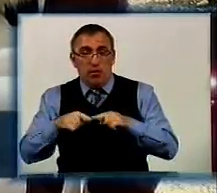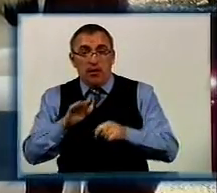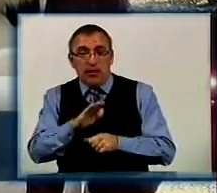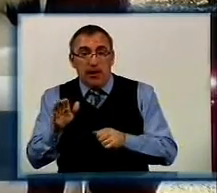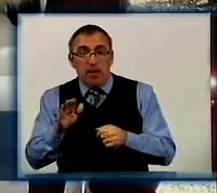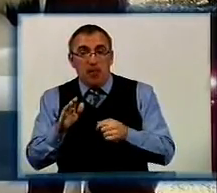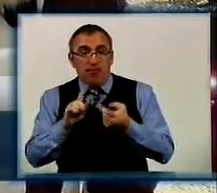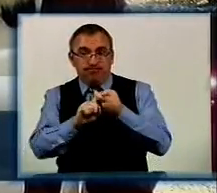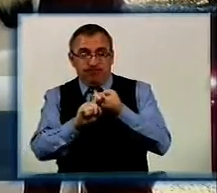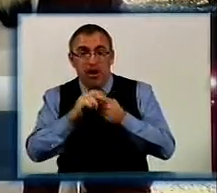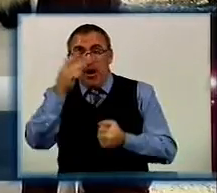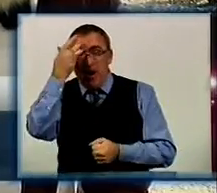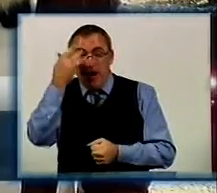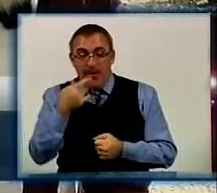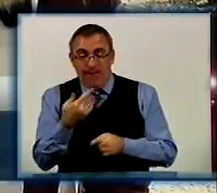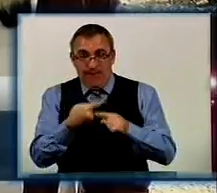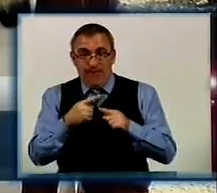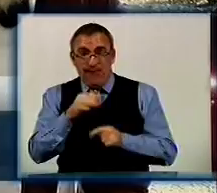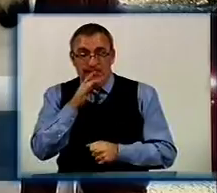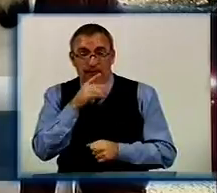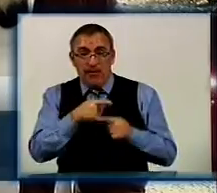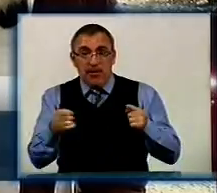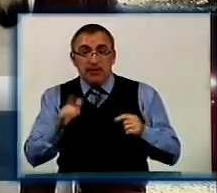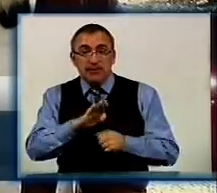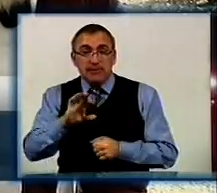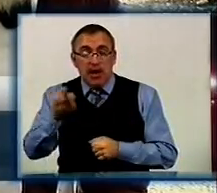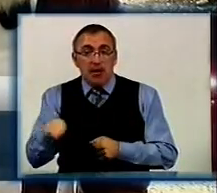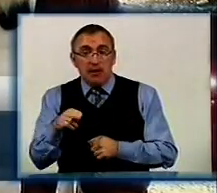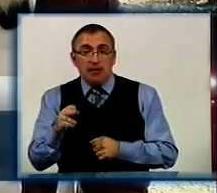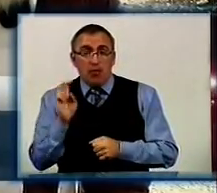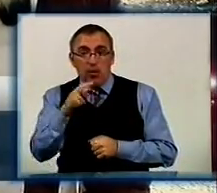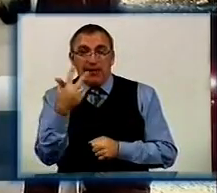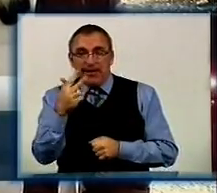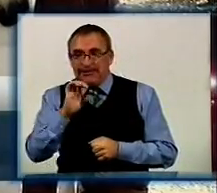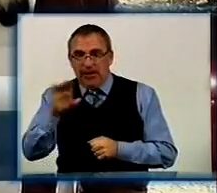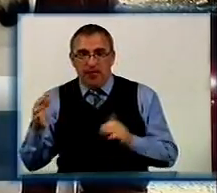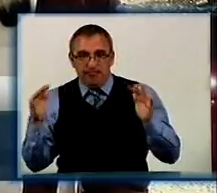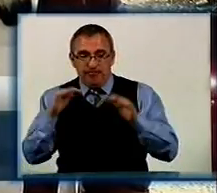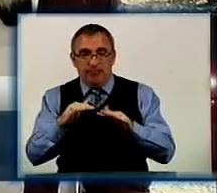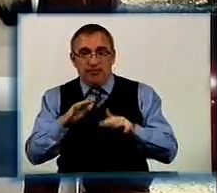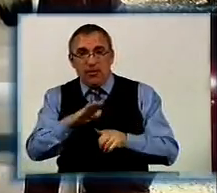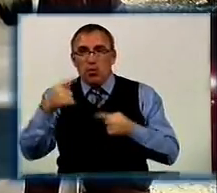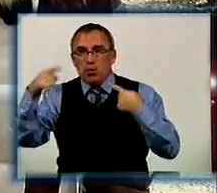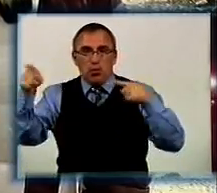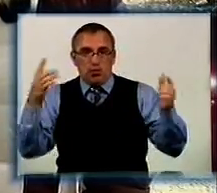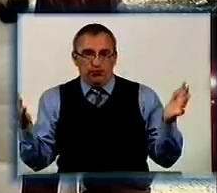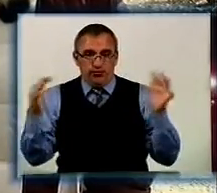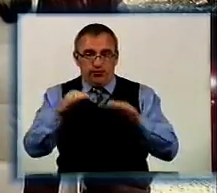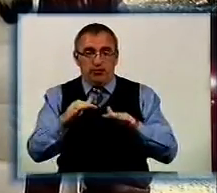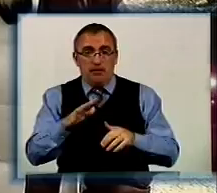контактні. Літом, в цей період, літом, в наш дітський садик ходили три дітки з інших садиків.